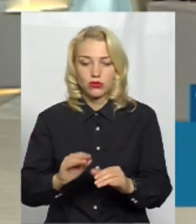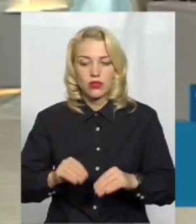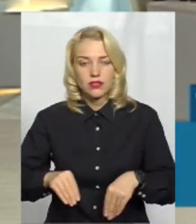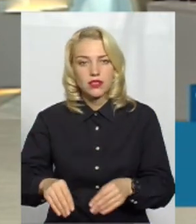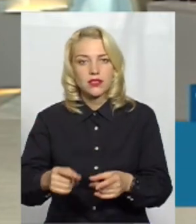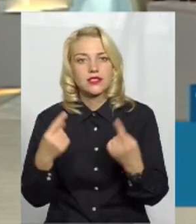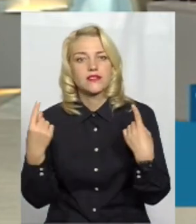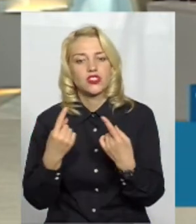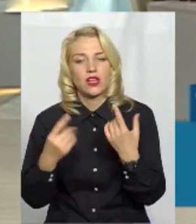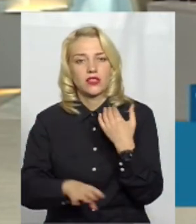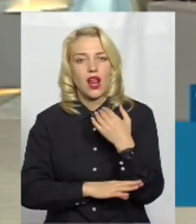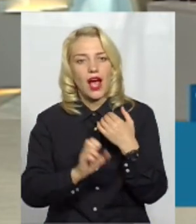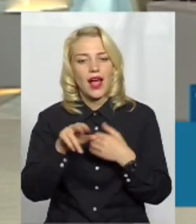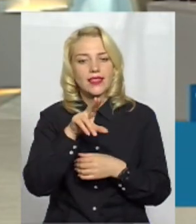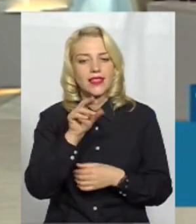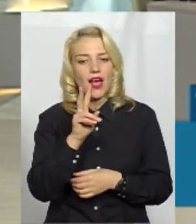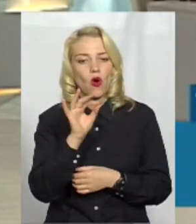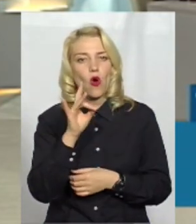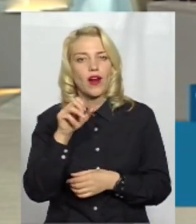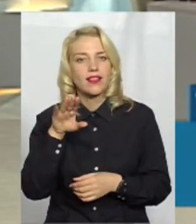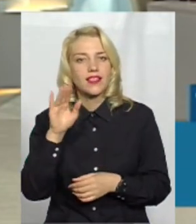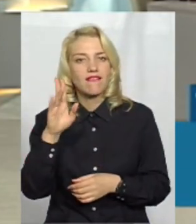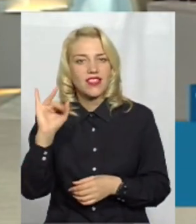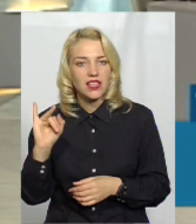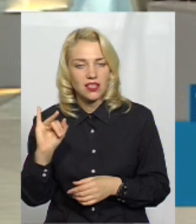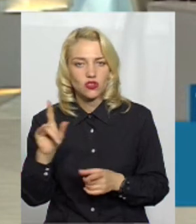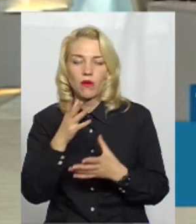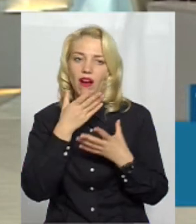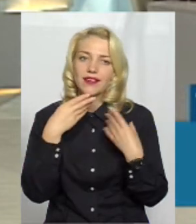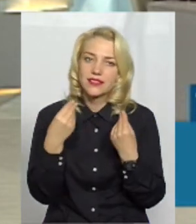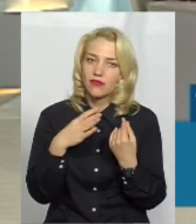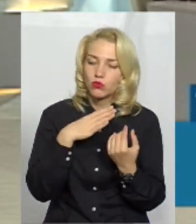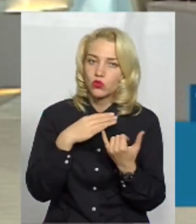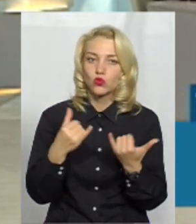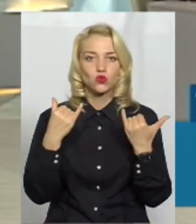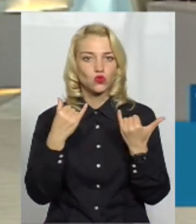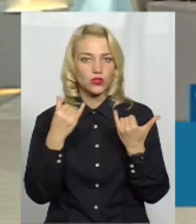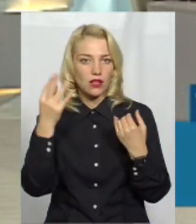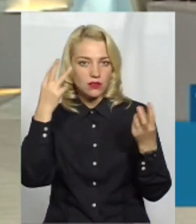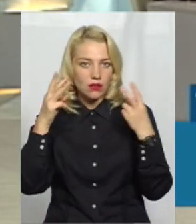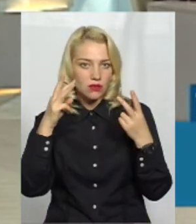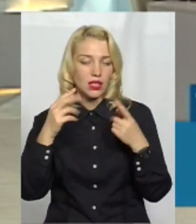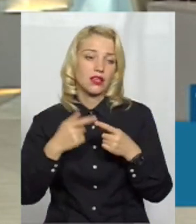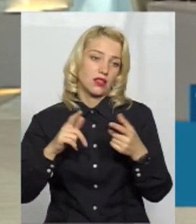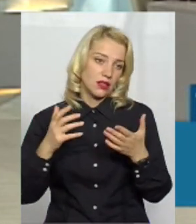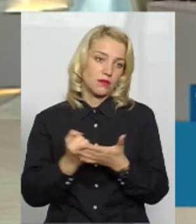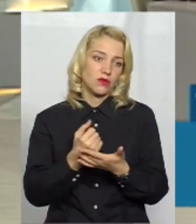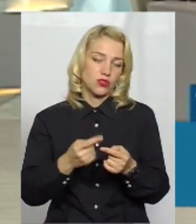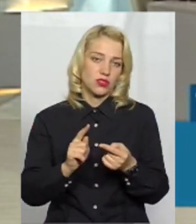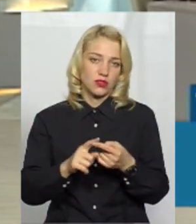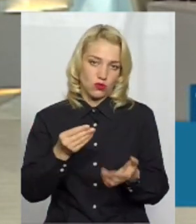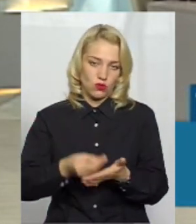дерева, а декоративні більше, ну, в парках, скверах, щоб було красиво і було по-сучасному, то дійсно декоративні. Це досить